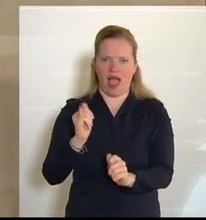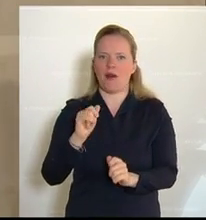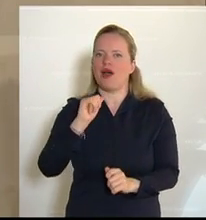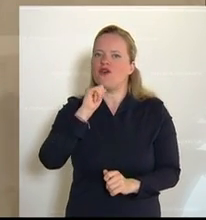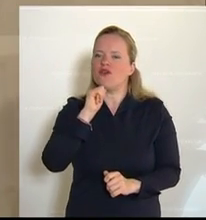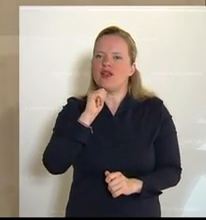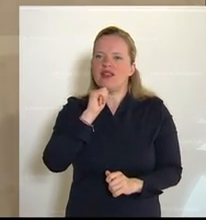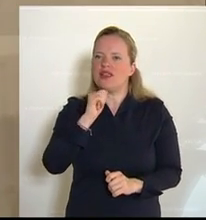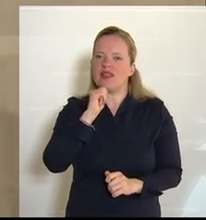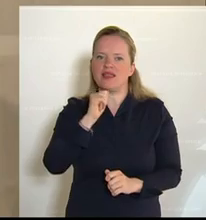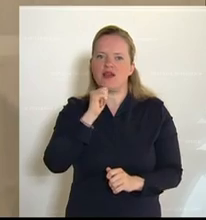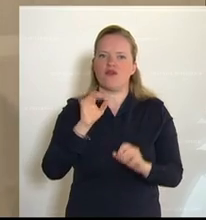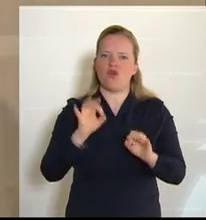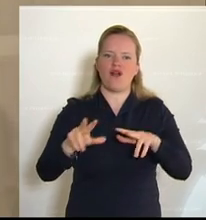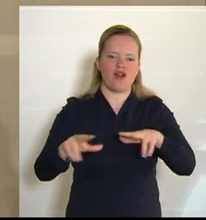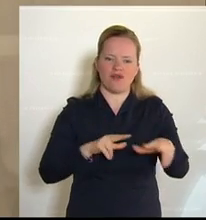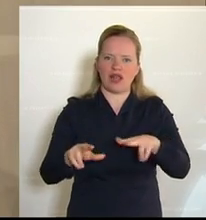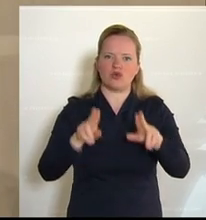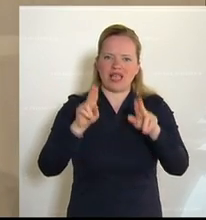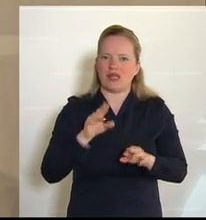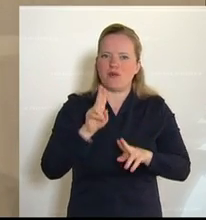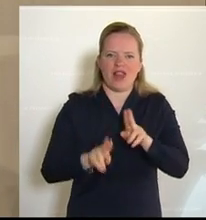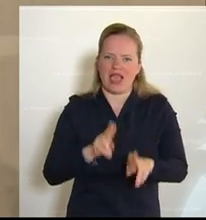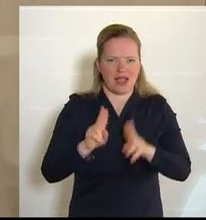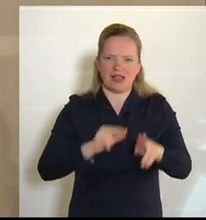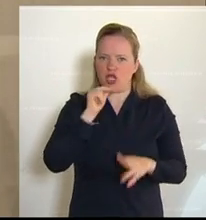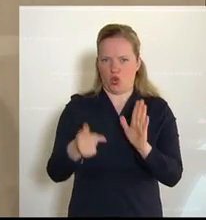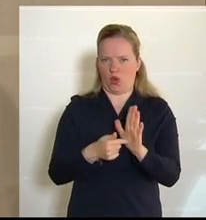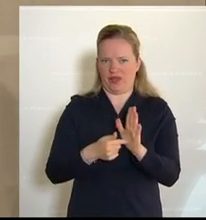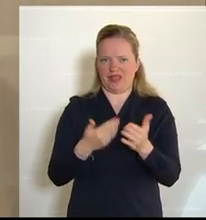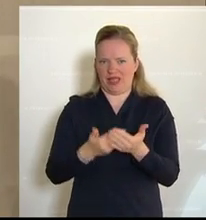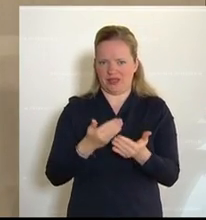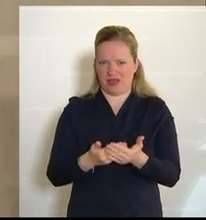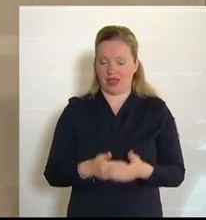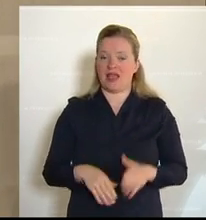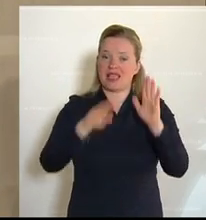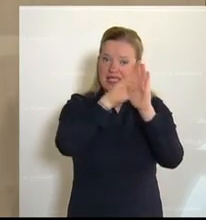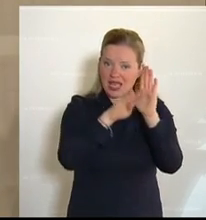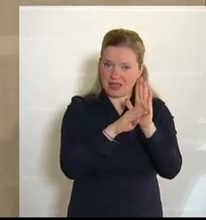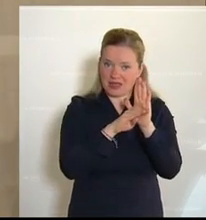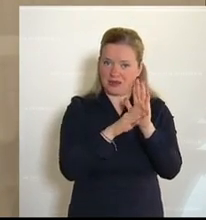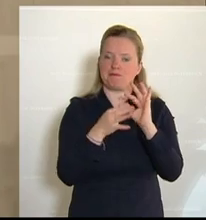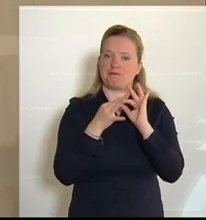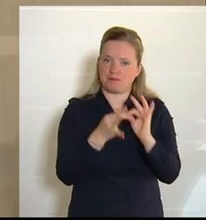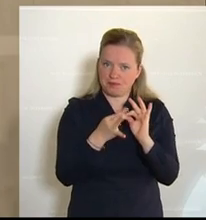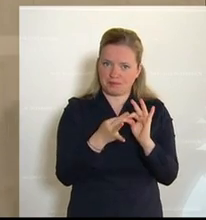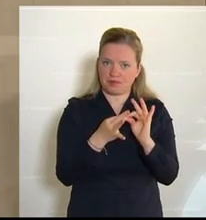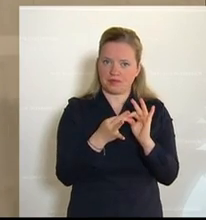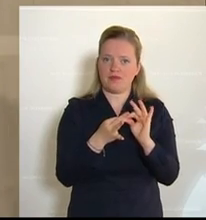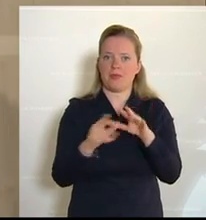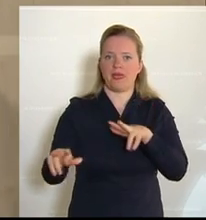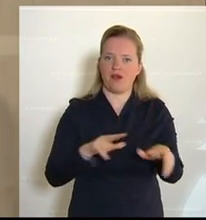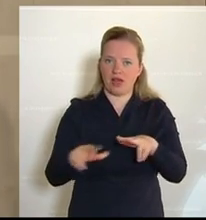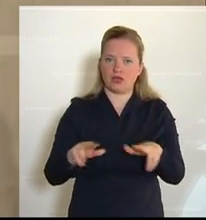dass das für die Aufrechterhaltung der Verwaltungsrechtspflege erforderlich ist. Meine sehr verehrten Damen und Herren, mit diesem Gesetz, mit diesem Gesetz, dieses